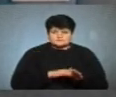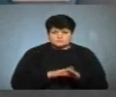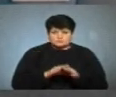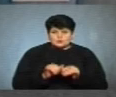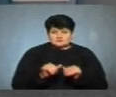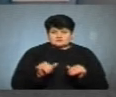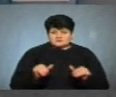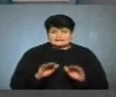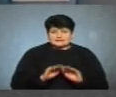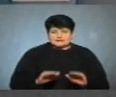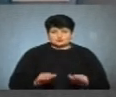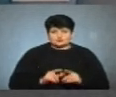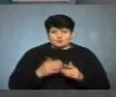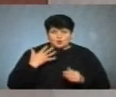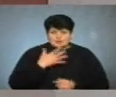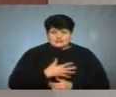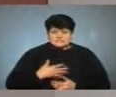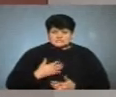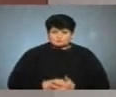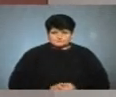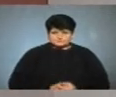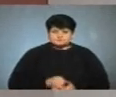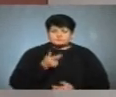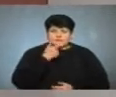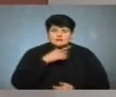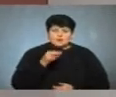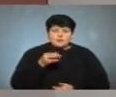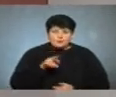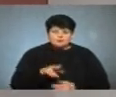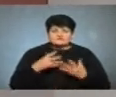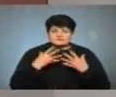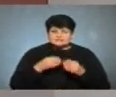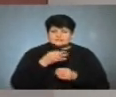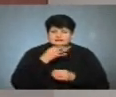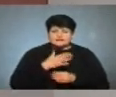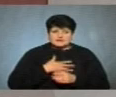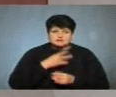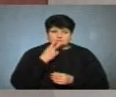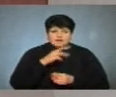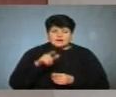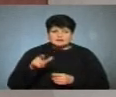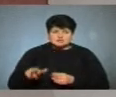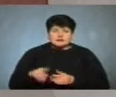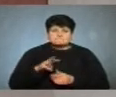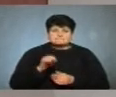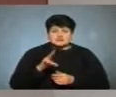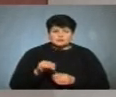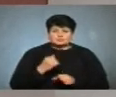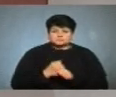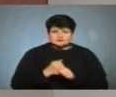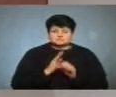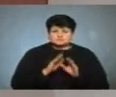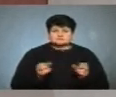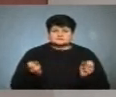розвиватися дитячому організму. Пані Оля, також, як вже ми сказали нашим глядачам, меню розроблятиметься також до